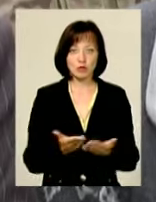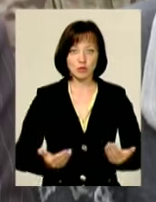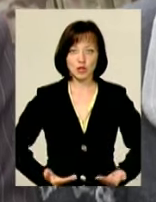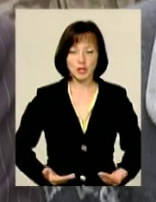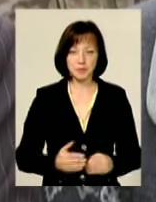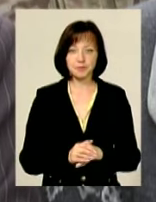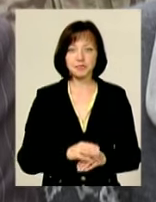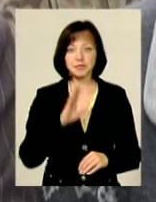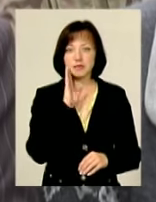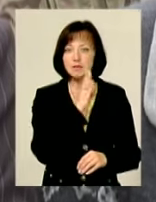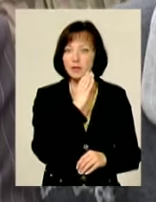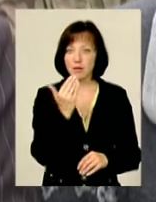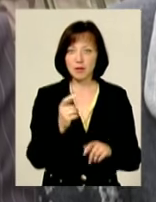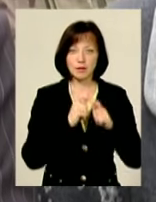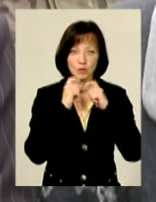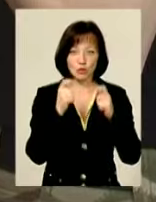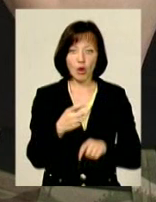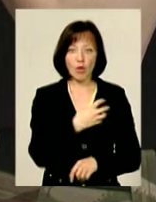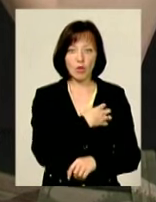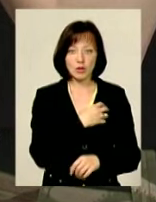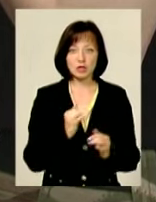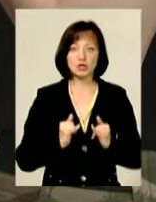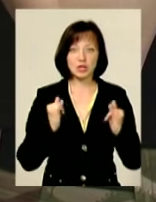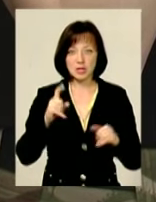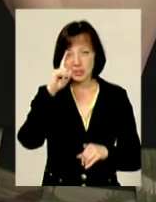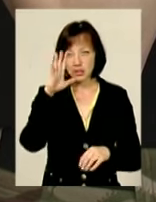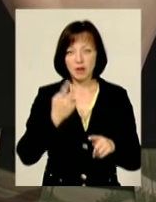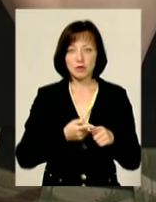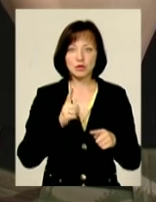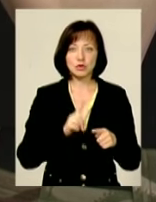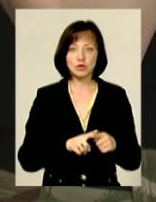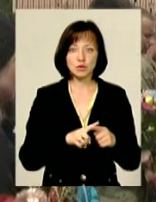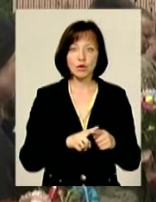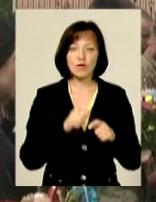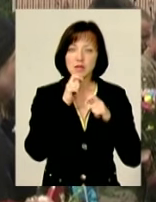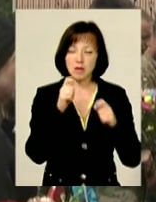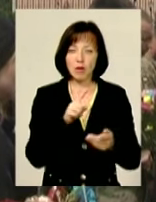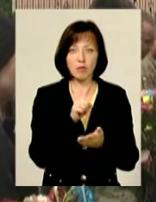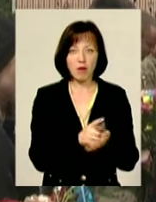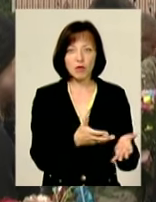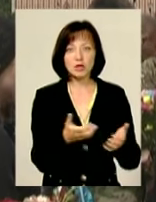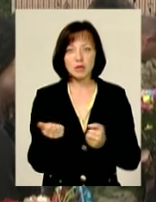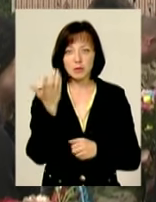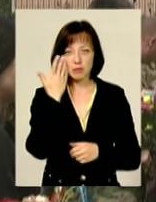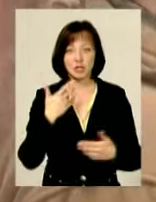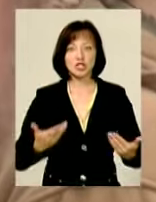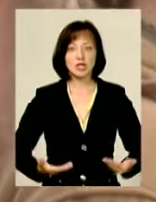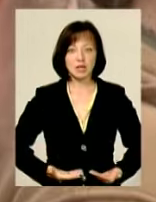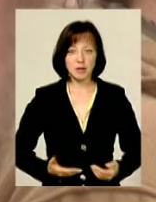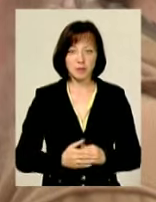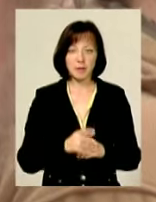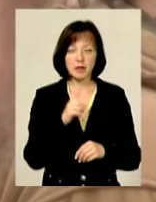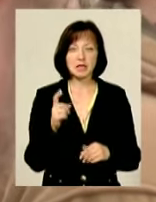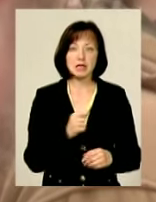Матері Юрія Гнатюка вручають орден, честь і слава. Цю відзнаку Гуцул мав отримати ще за життя За